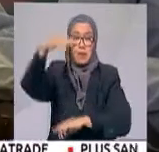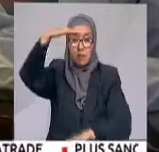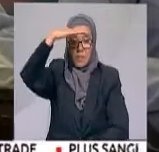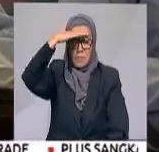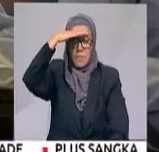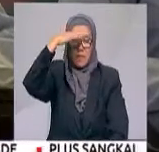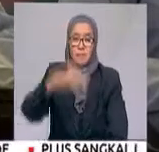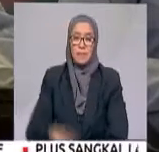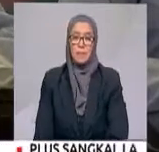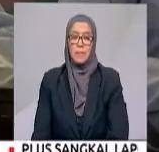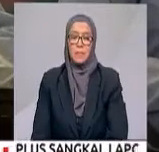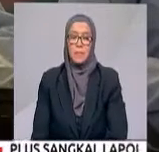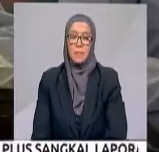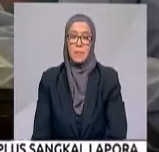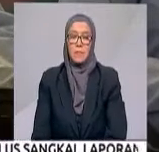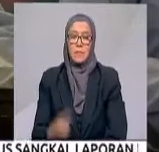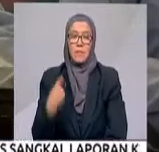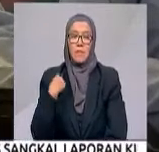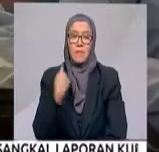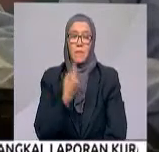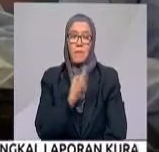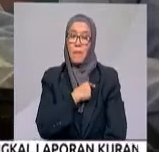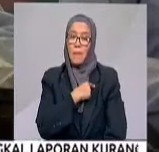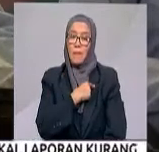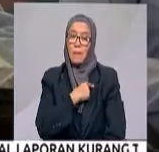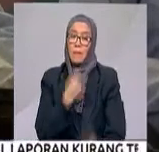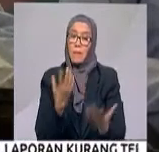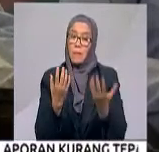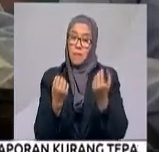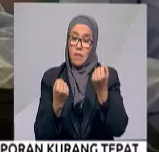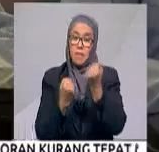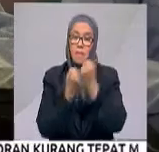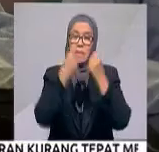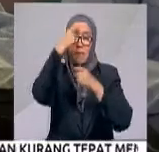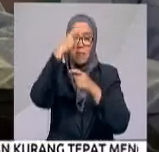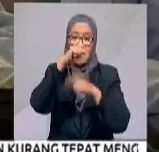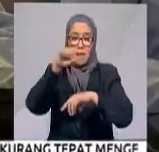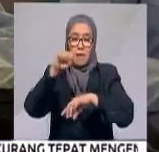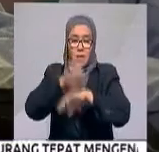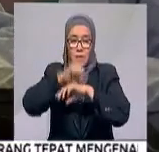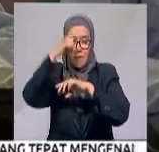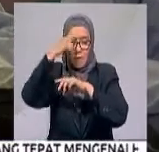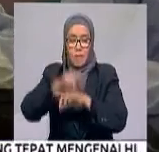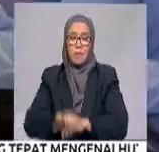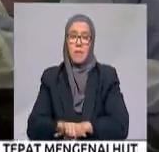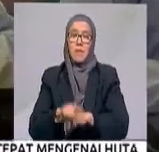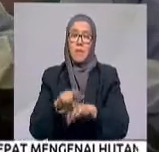berkaitan penyelesaian terbaik berkaitan penyelesaian